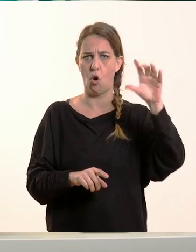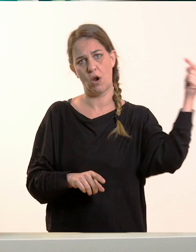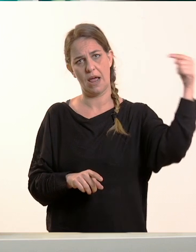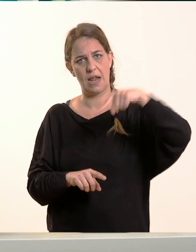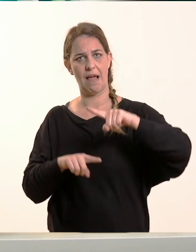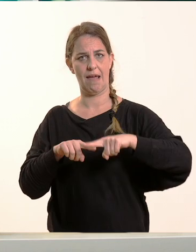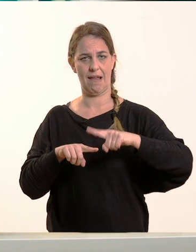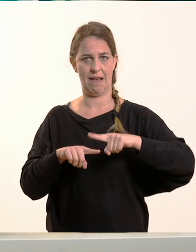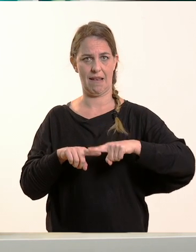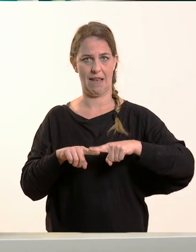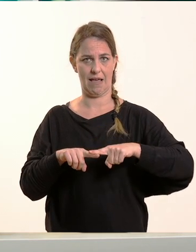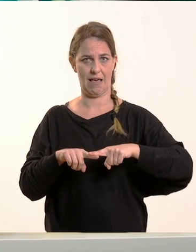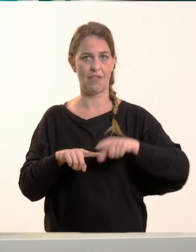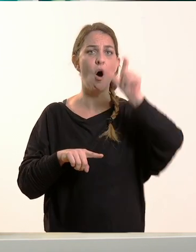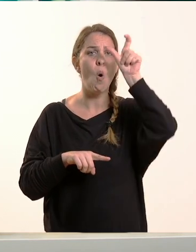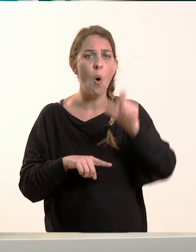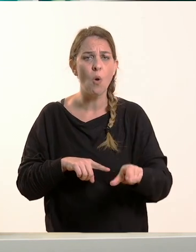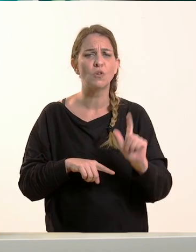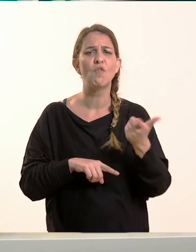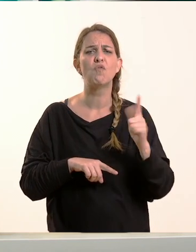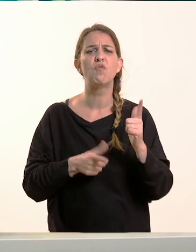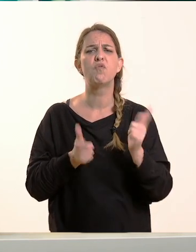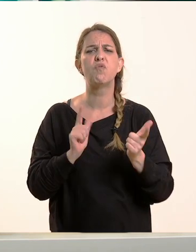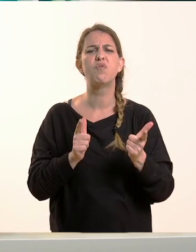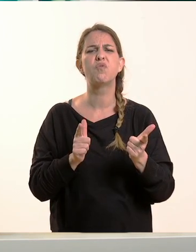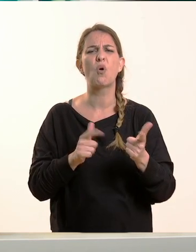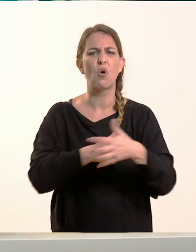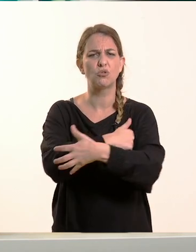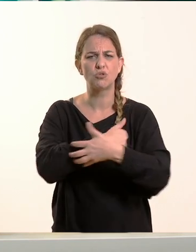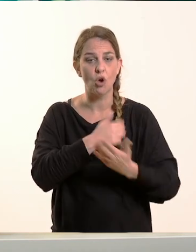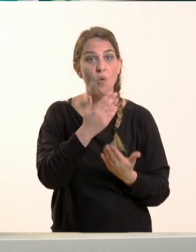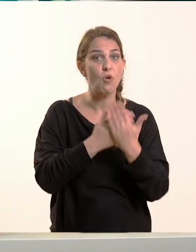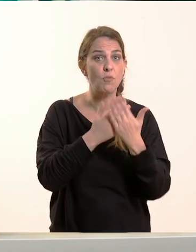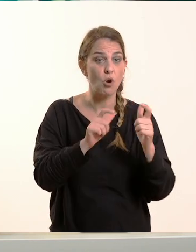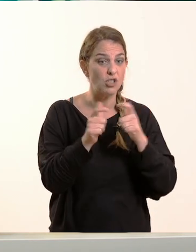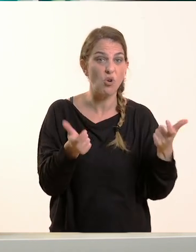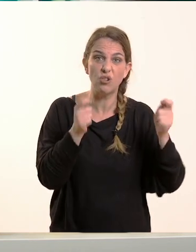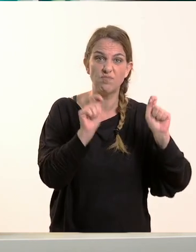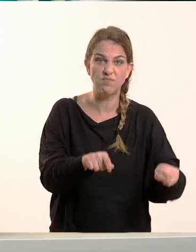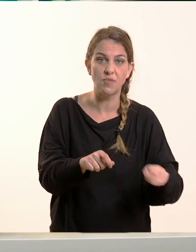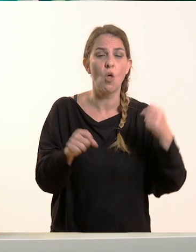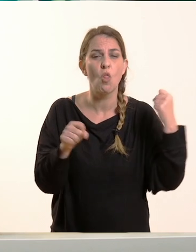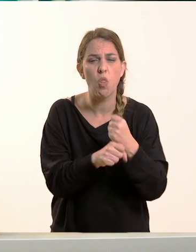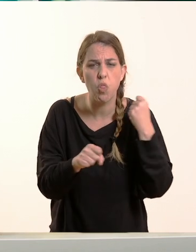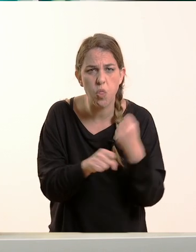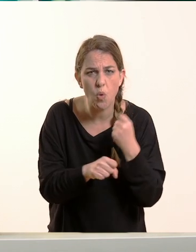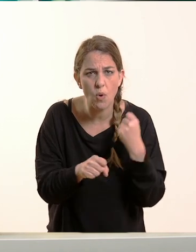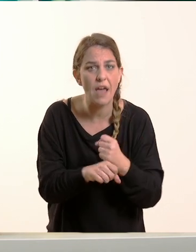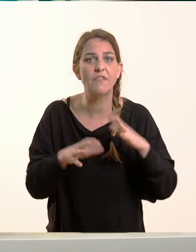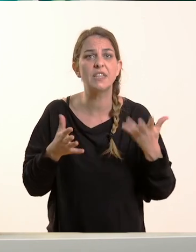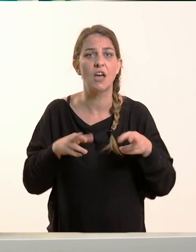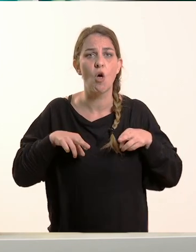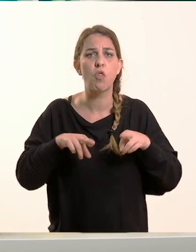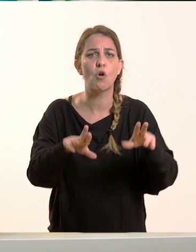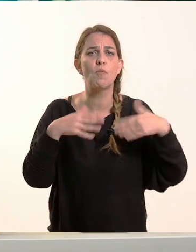Και επειδή είναι φτωχός, δεν πάει στο σχολείο το πρωί. Δουλεύει όλη τη μέρα πέσοντας μουσική στους δρόμους με